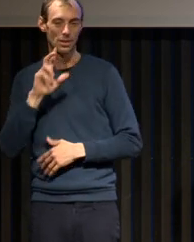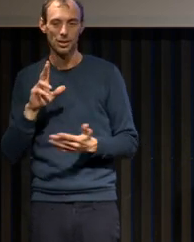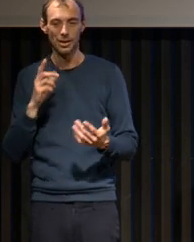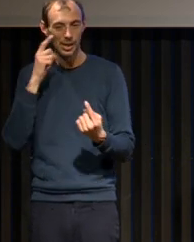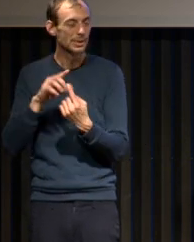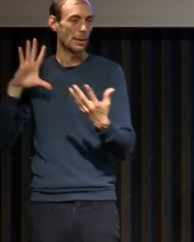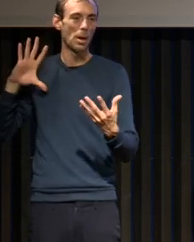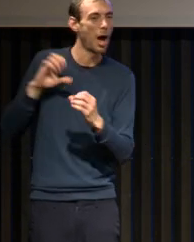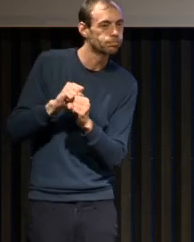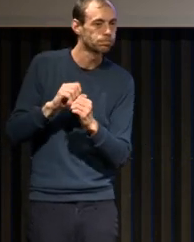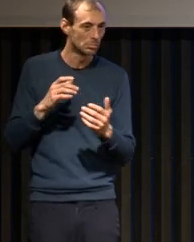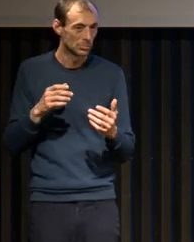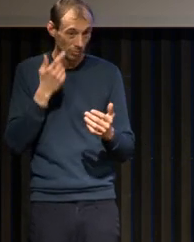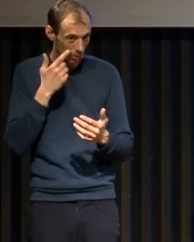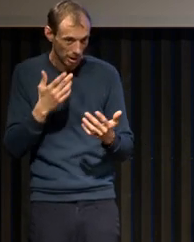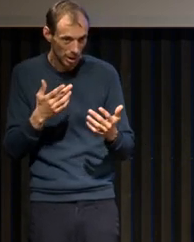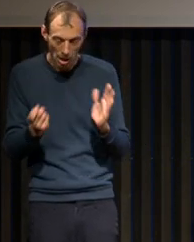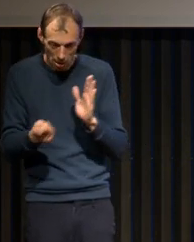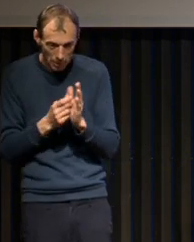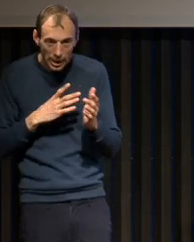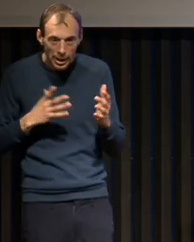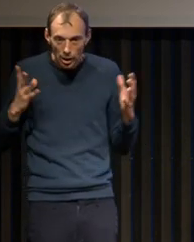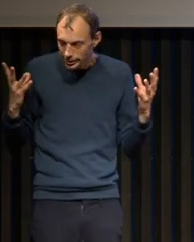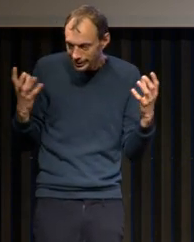à un moment, quand tout se cristallise, ça devient évident.